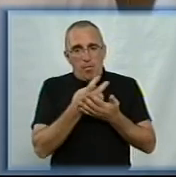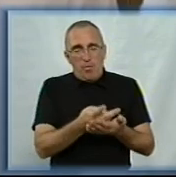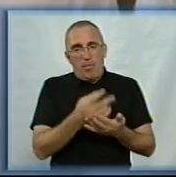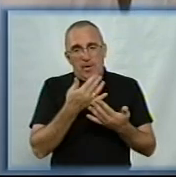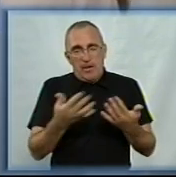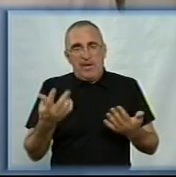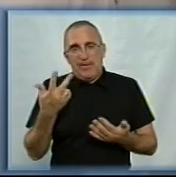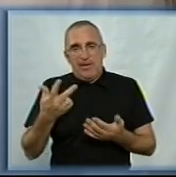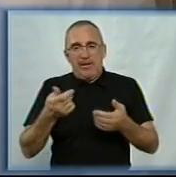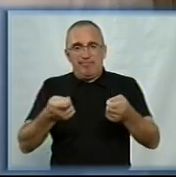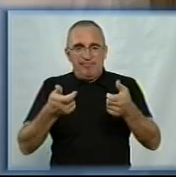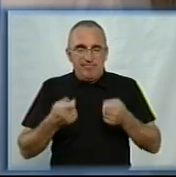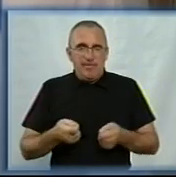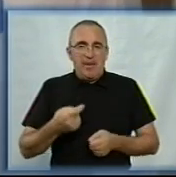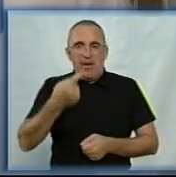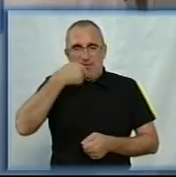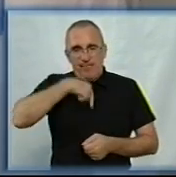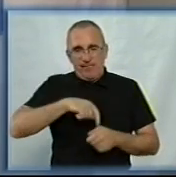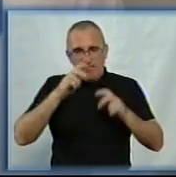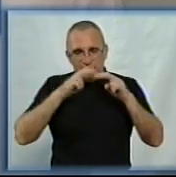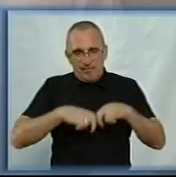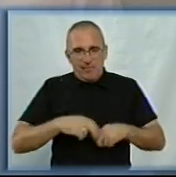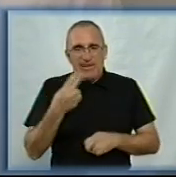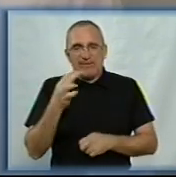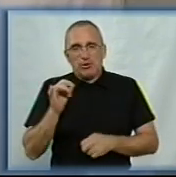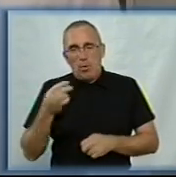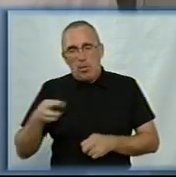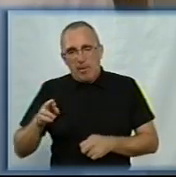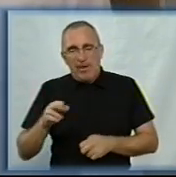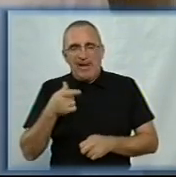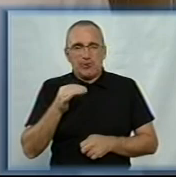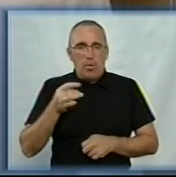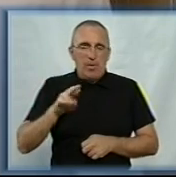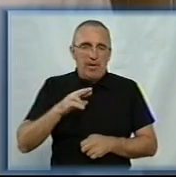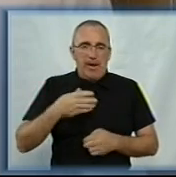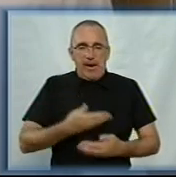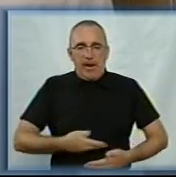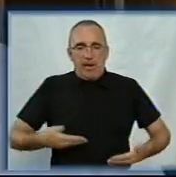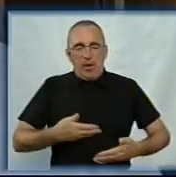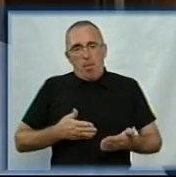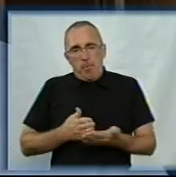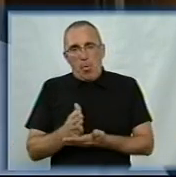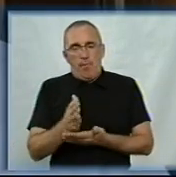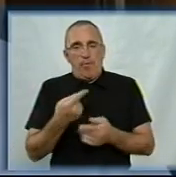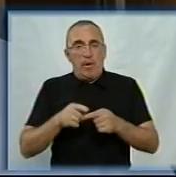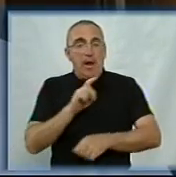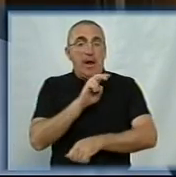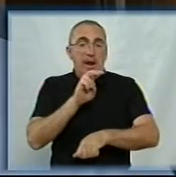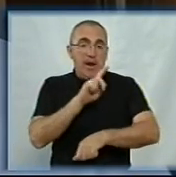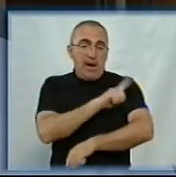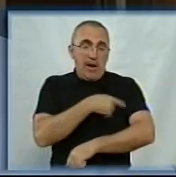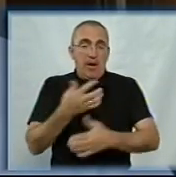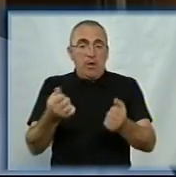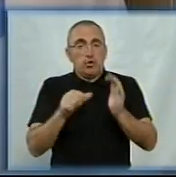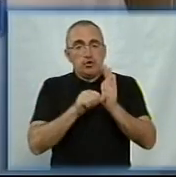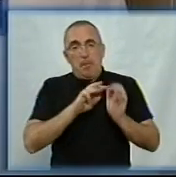три амбулаторні пакети – це фіброгастроскопія, цистоскопія і гістероскопія гінекологічного профілю. Каже, лікарня отримала 6